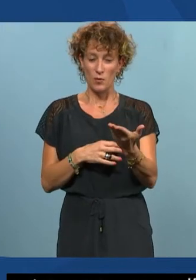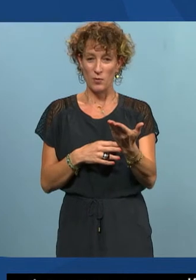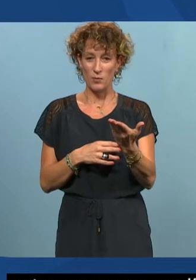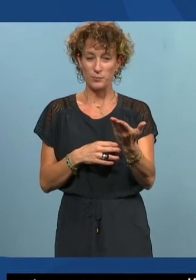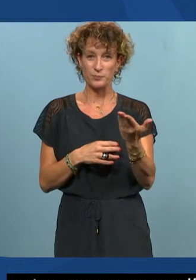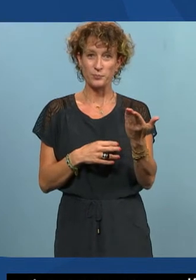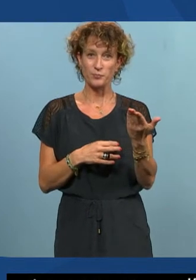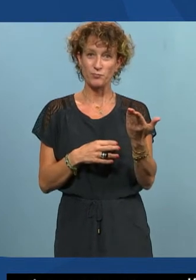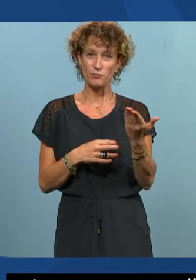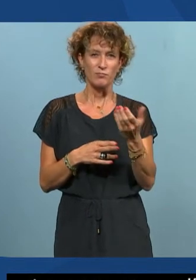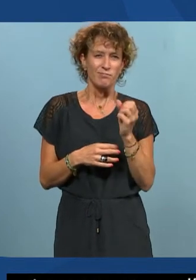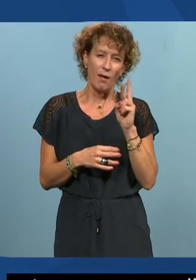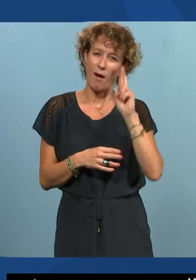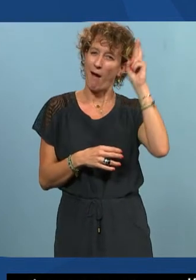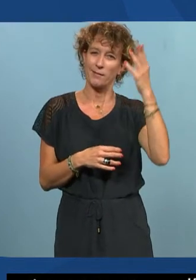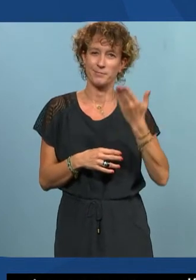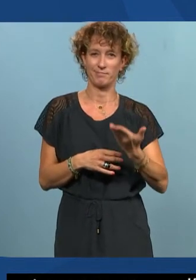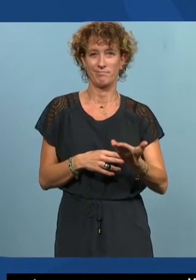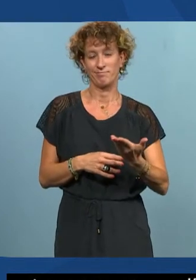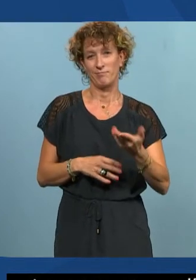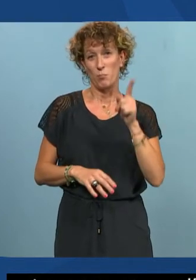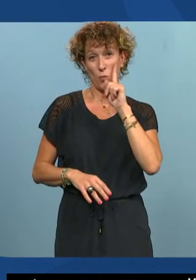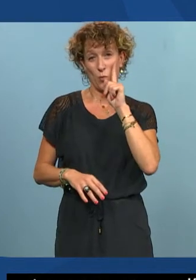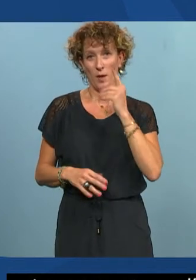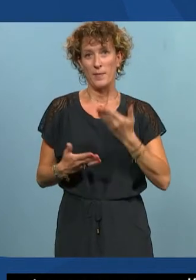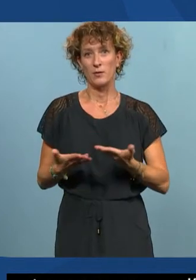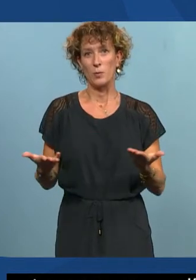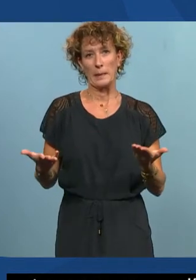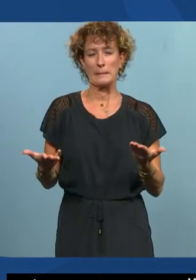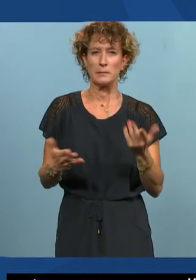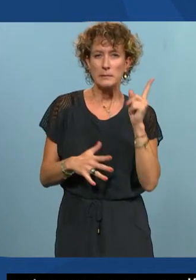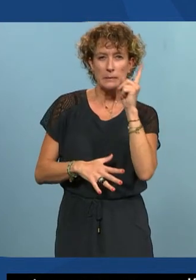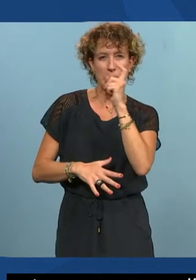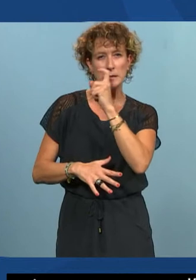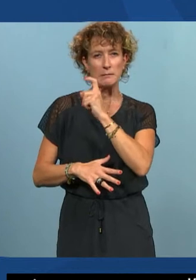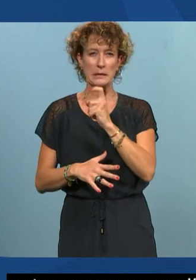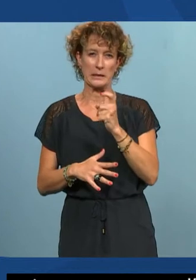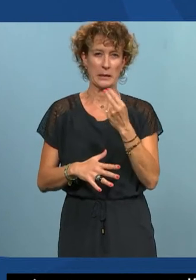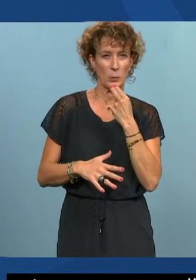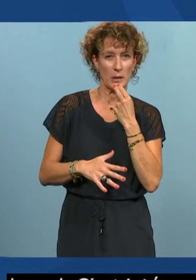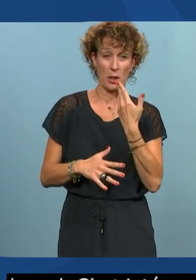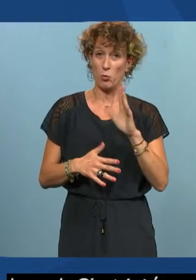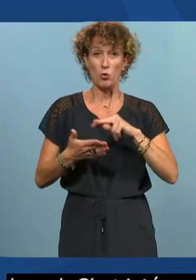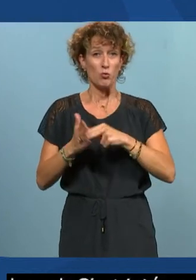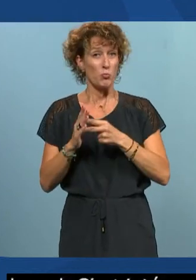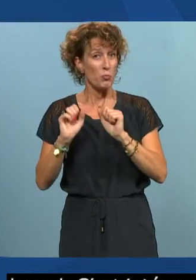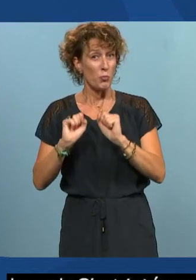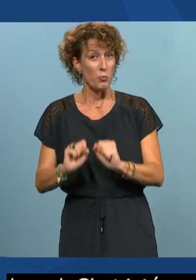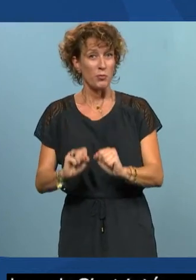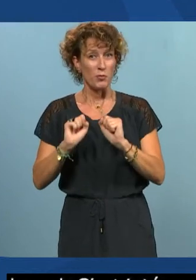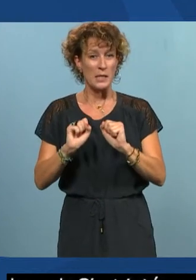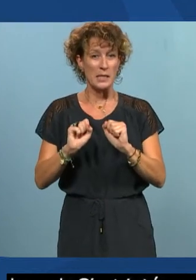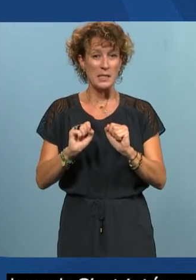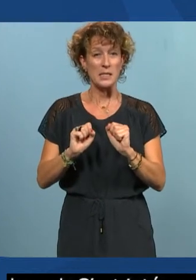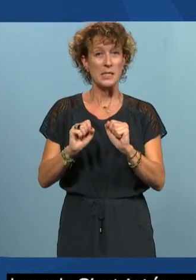qui est beaucoup plus rare parce que plus difficile à appréhender mais qui est aujourd'hui techniquement faisable, c'est de piloter l